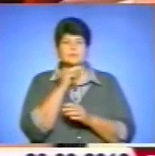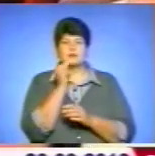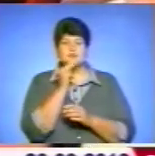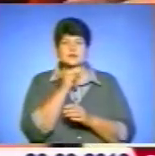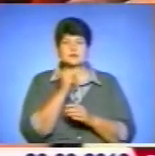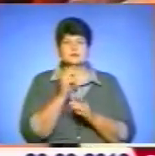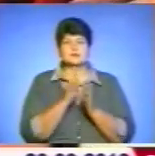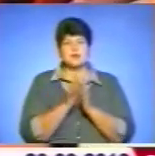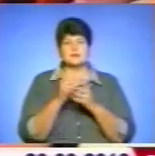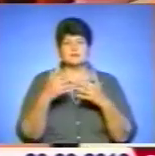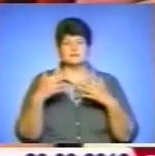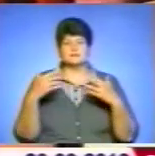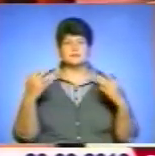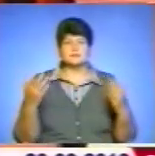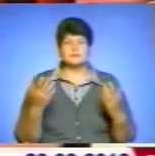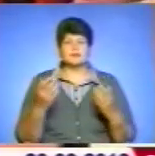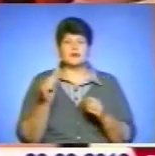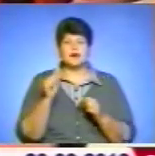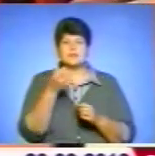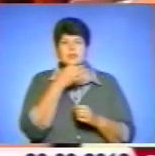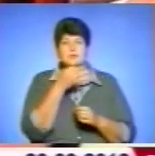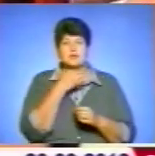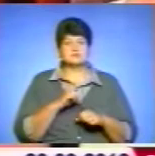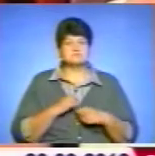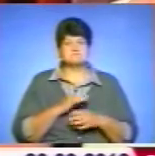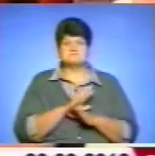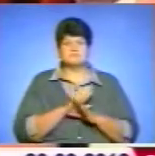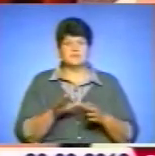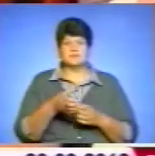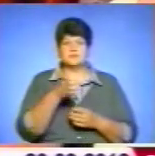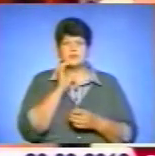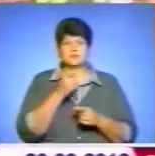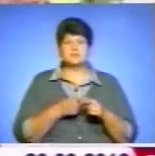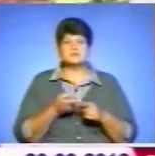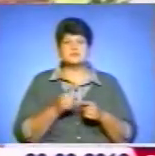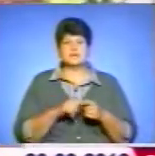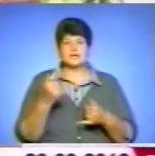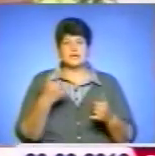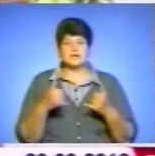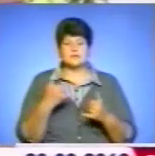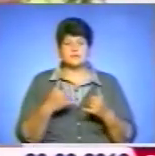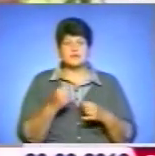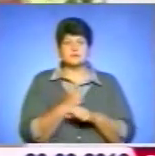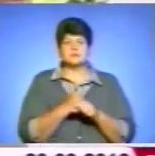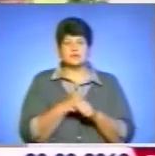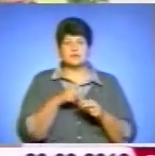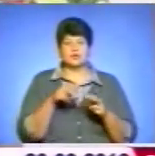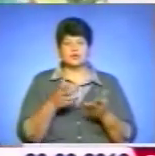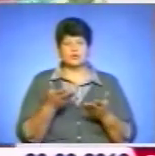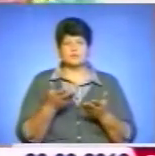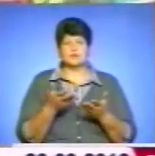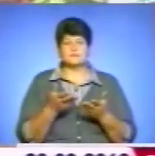страв різними. А таблатками стараюсь не лікуватися, що це переважно хімія. От тільки з аптеки йду, без, звісно,